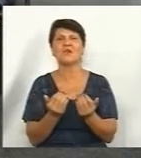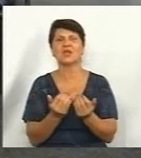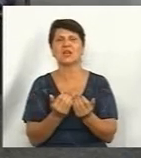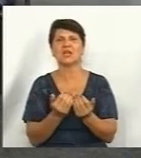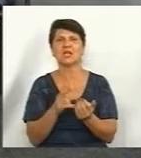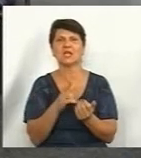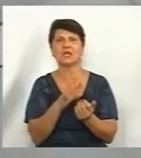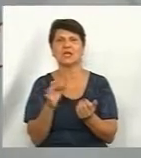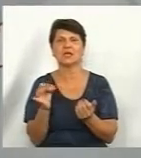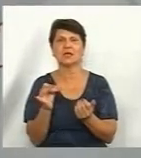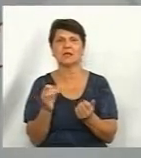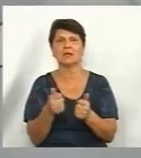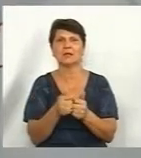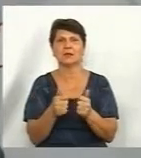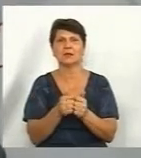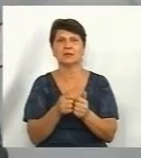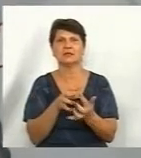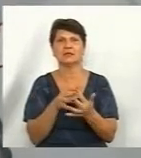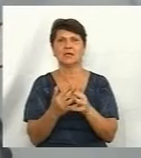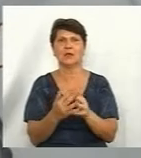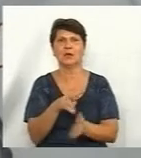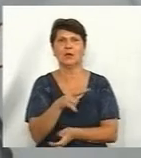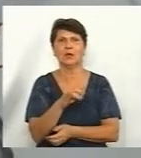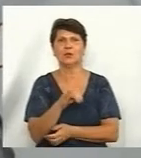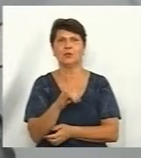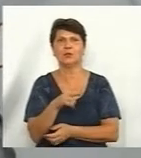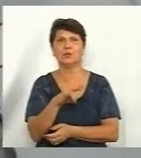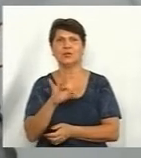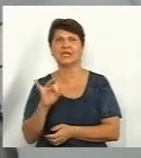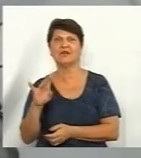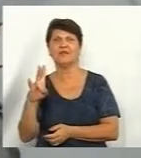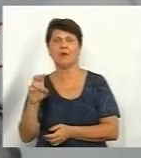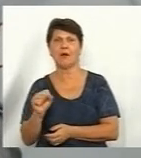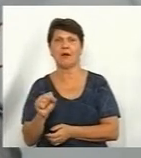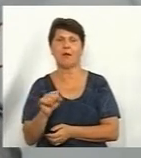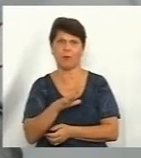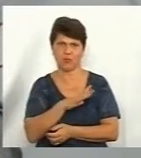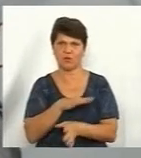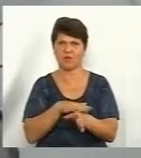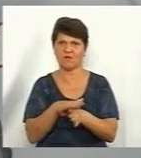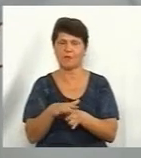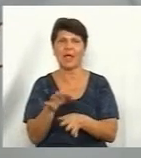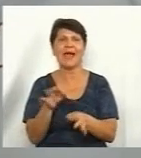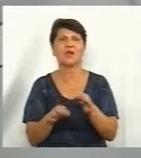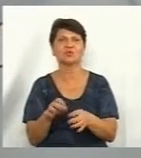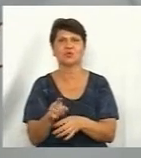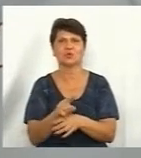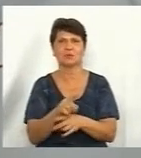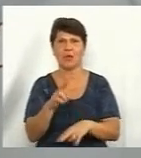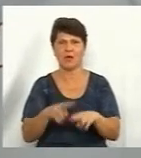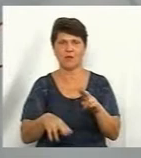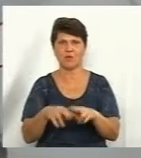Щодо процедури облаштування цього об'єкту, чи були витримані екологічні норми в побудові